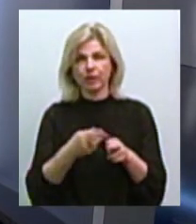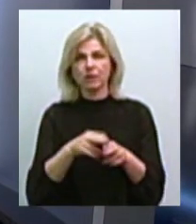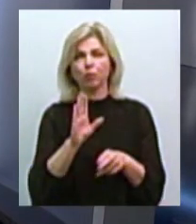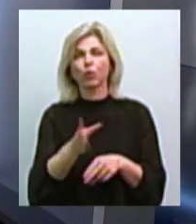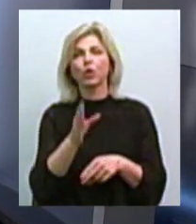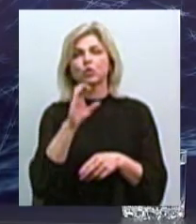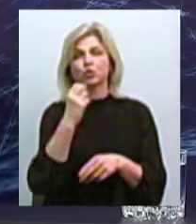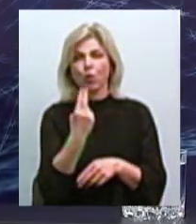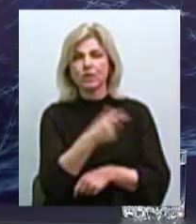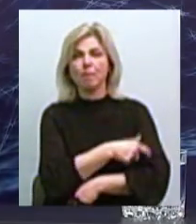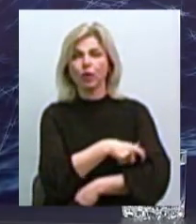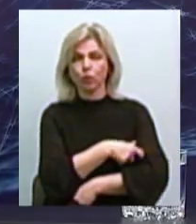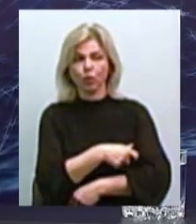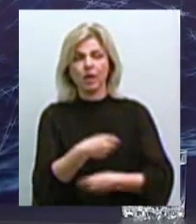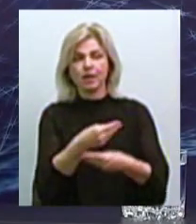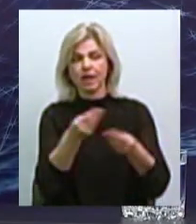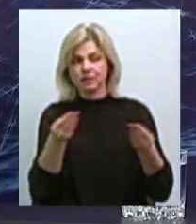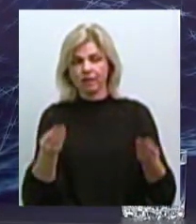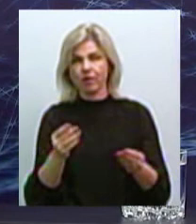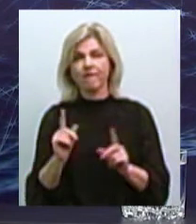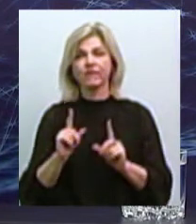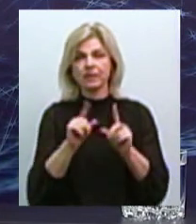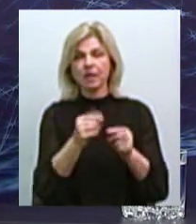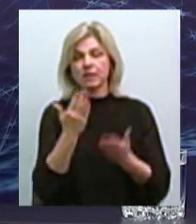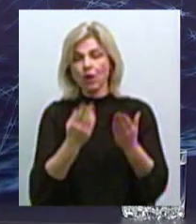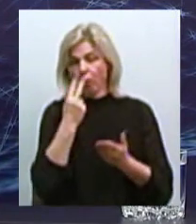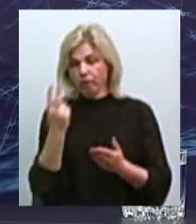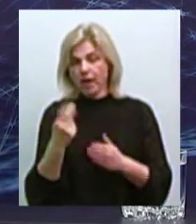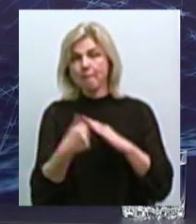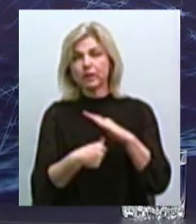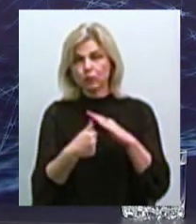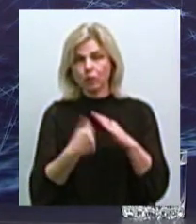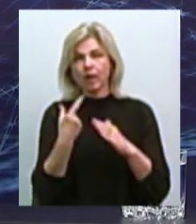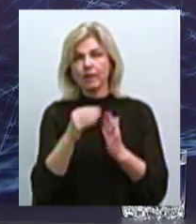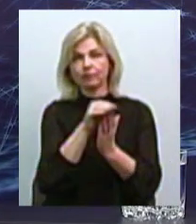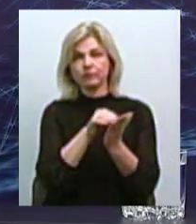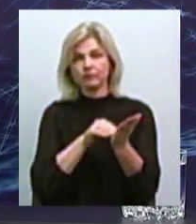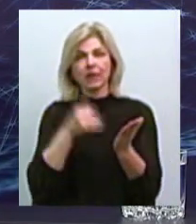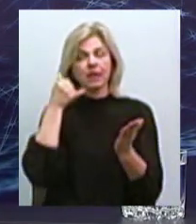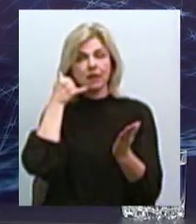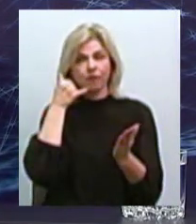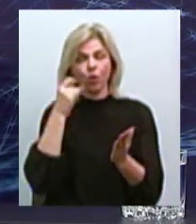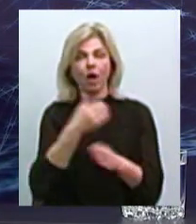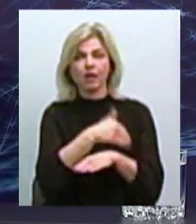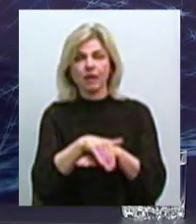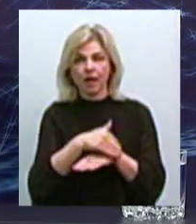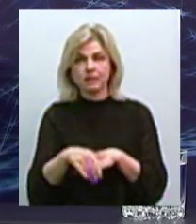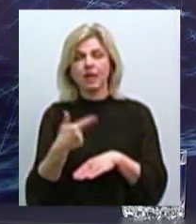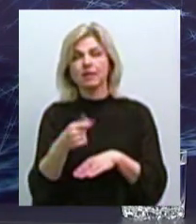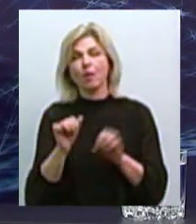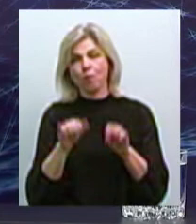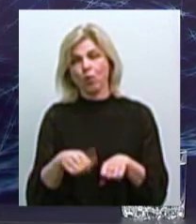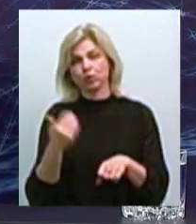роздаватися при об'їзді, якщо вони побачать безпритурного, де записані всі телефони і всі адреси, де вони можуть